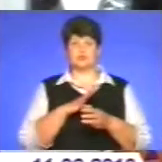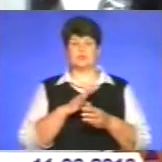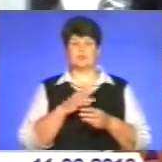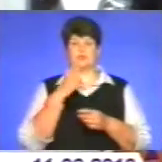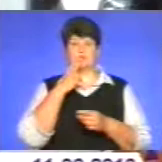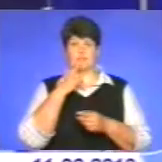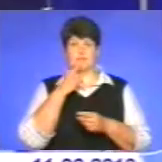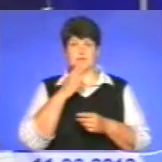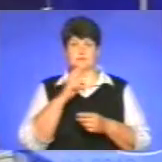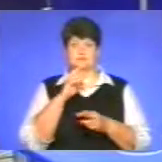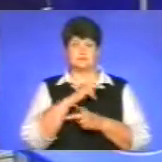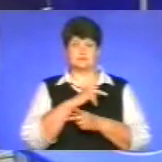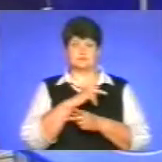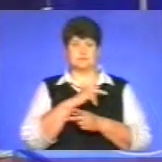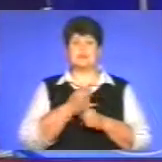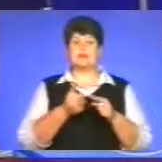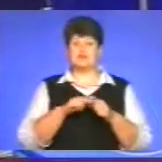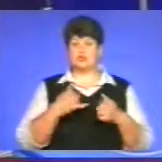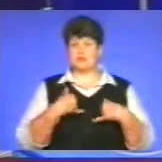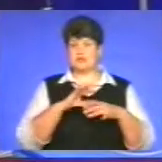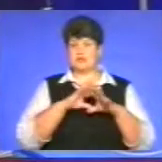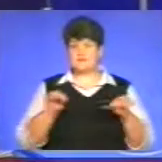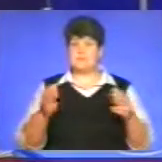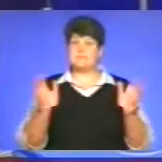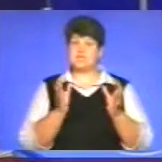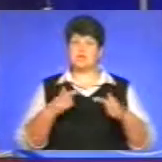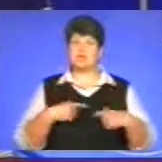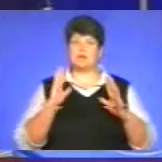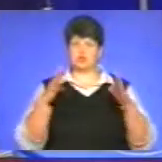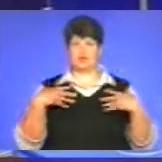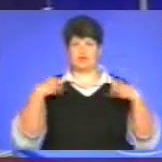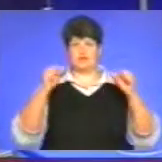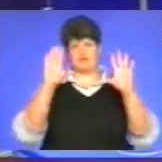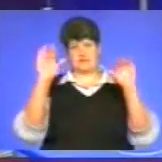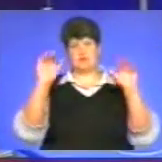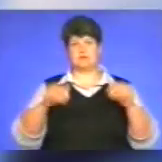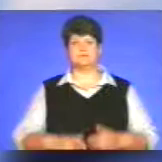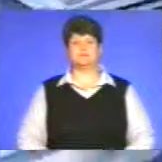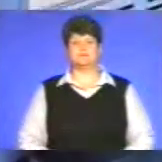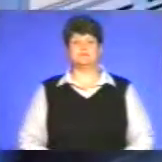час куріння. На цьому у мене все. Бережіть себе і будьте здорові. На все добре.